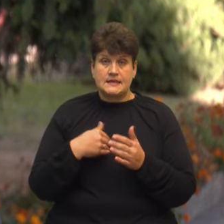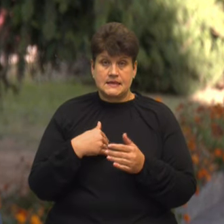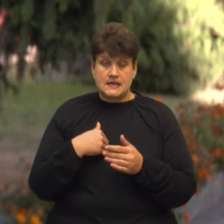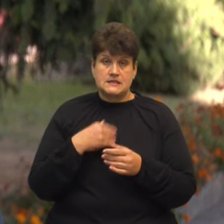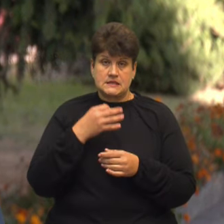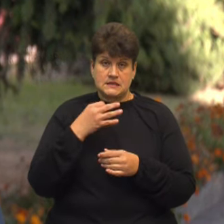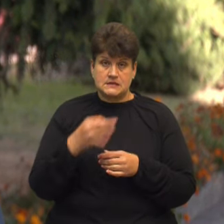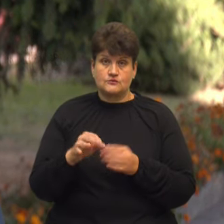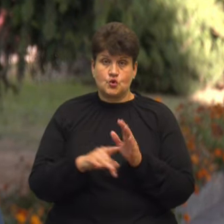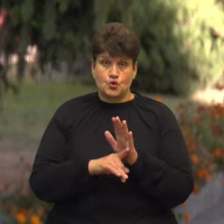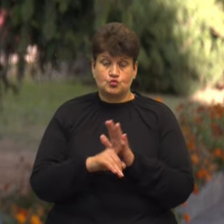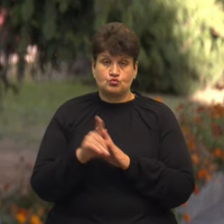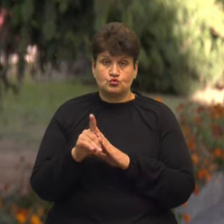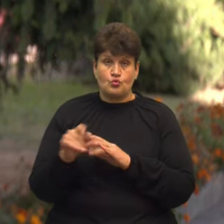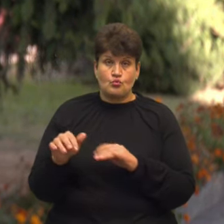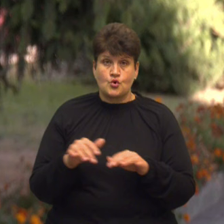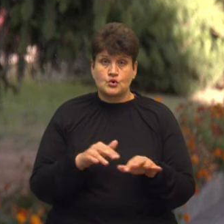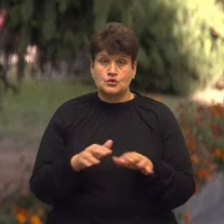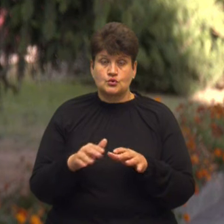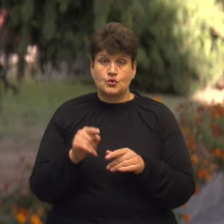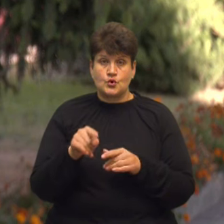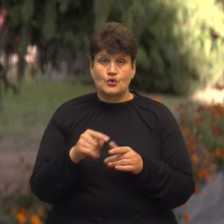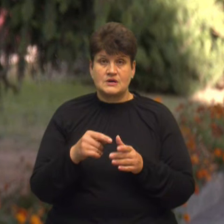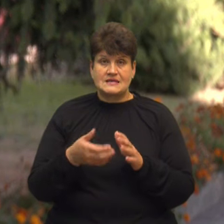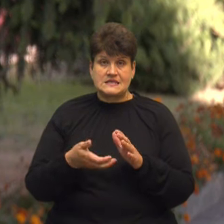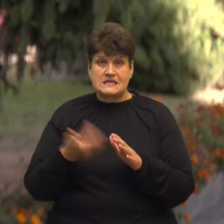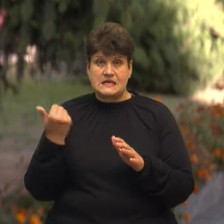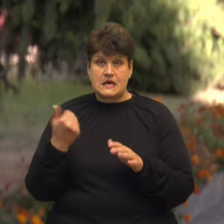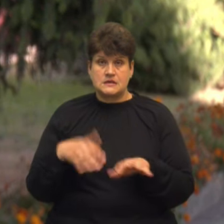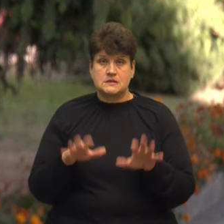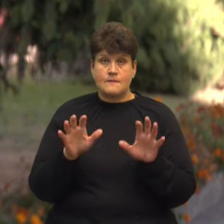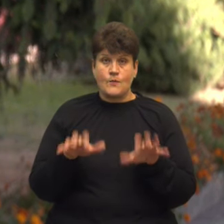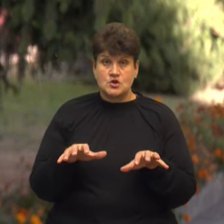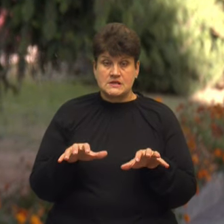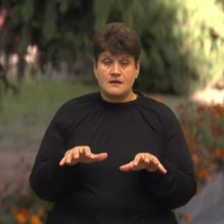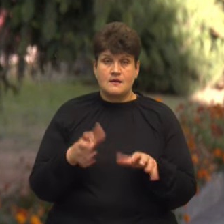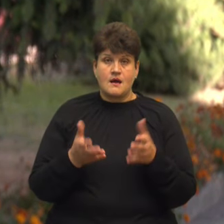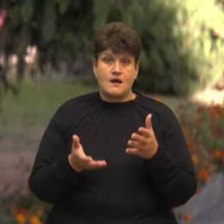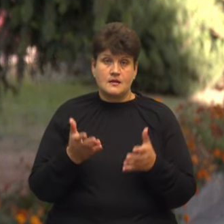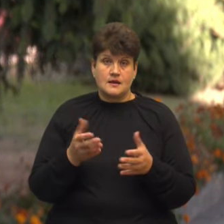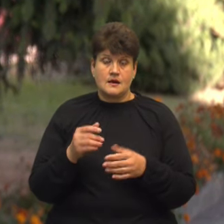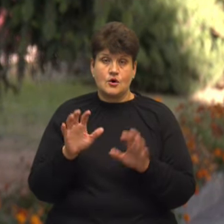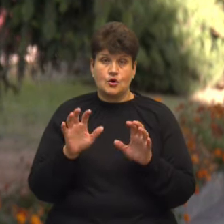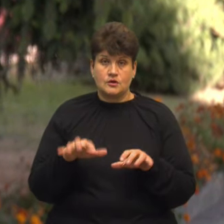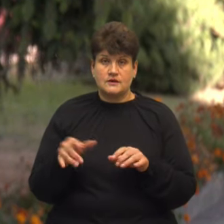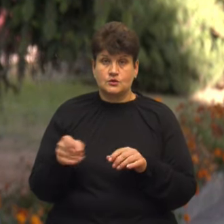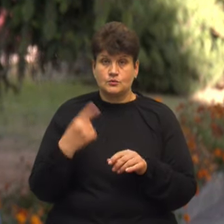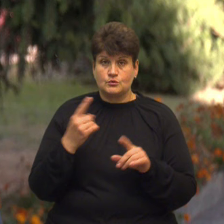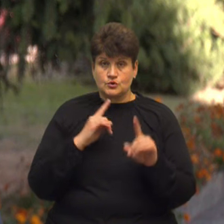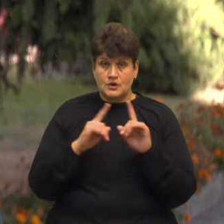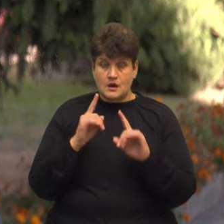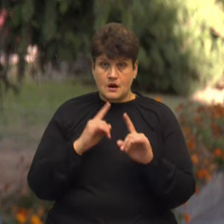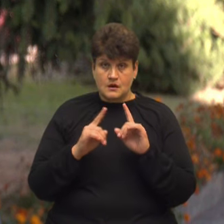сказавши розпущену процедуру його зняття з посади Але голова Тернопільської обласної ради